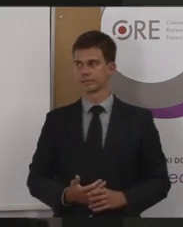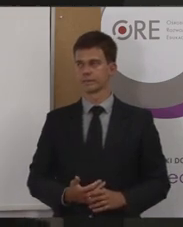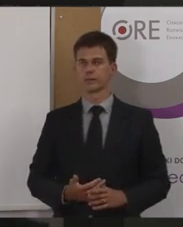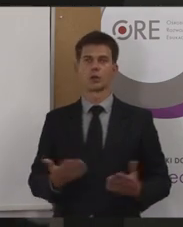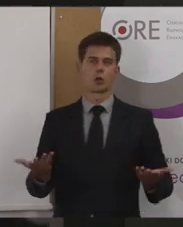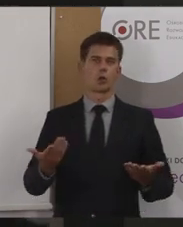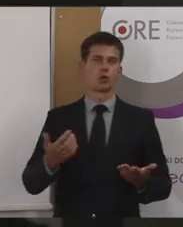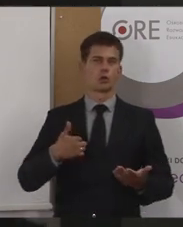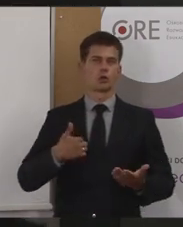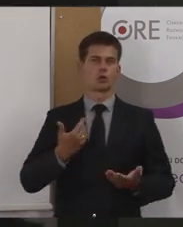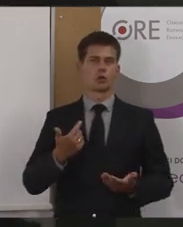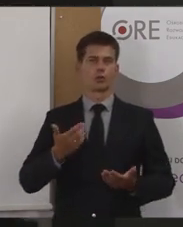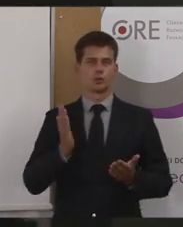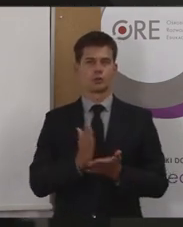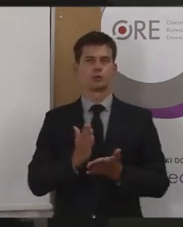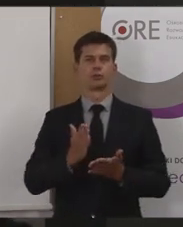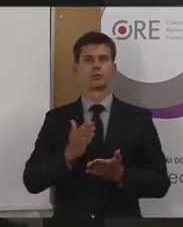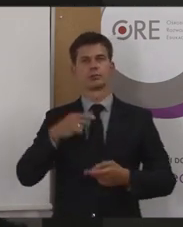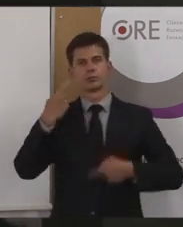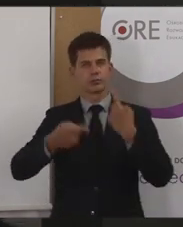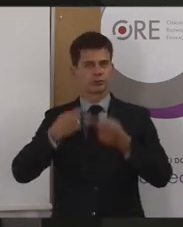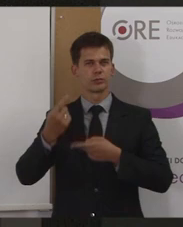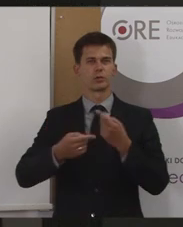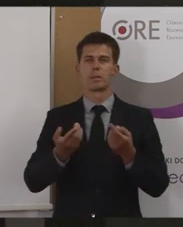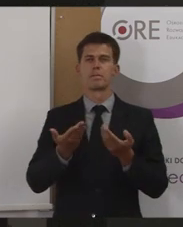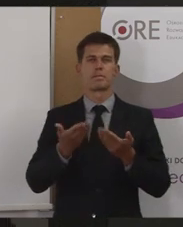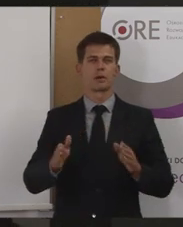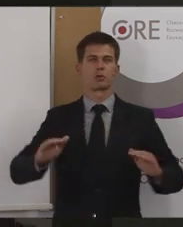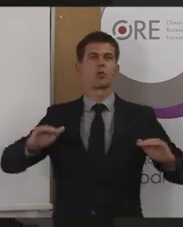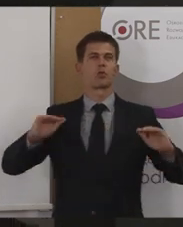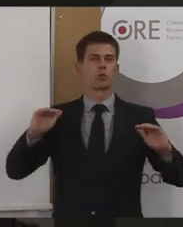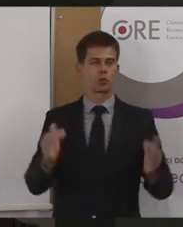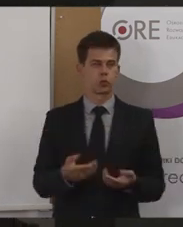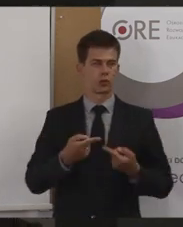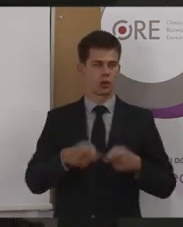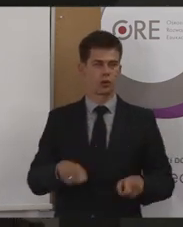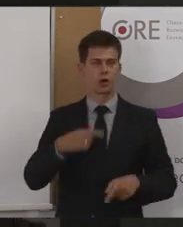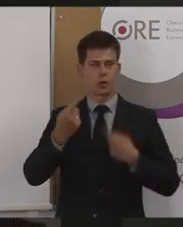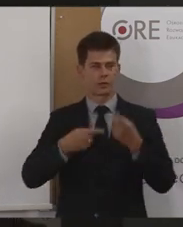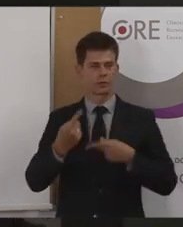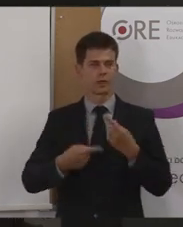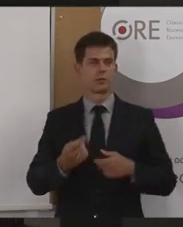Także z mojej strony naprawdę to jest w ogromnej, ogromnej, ogromnej pigułce